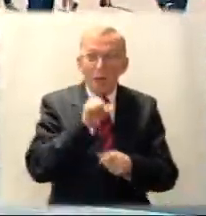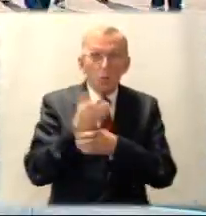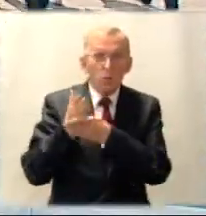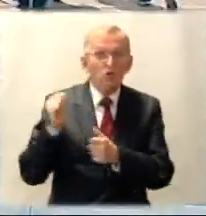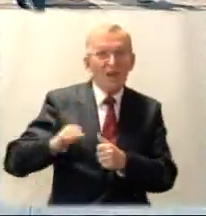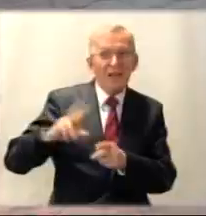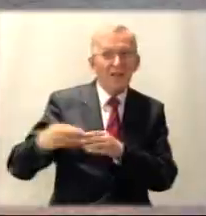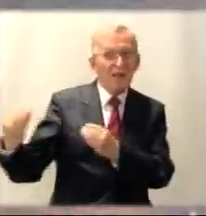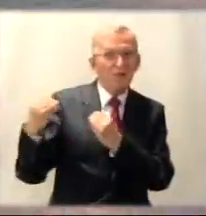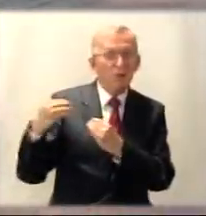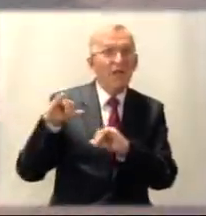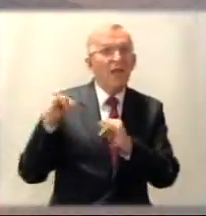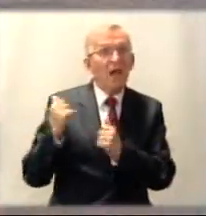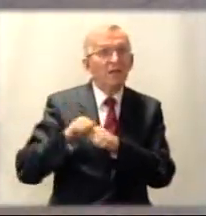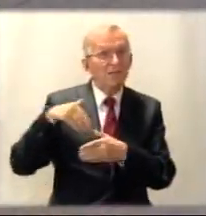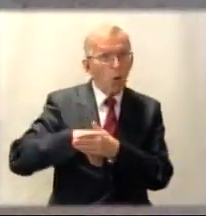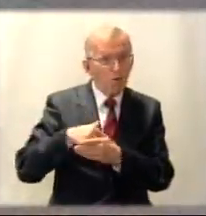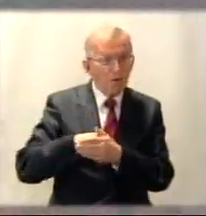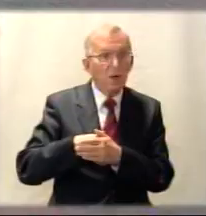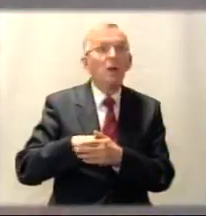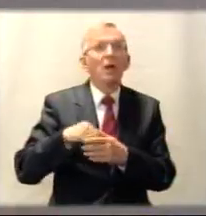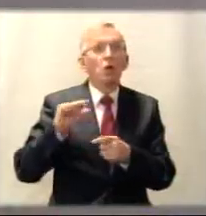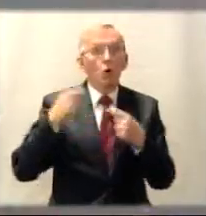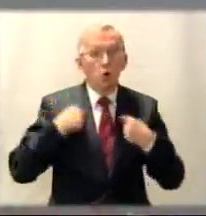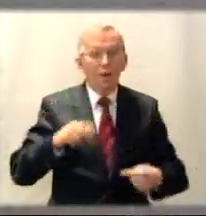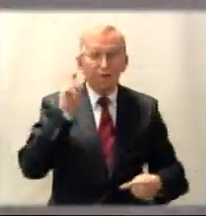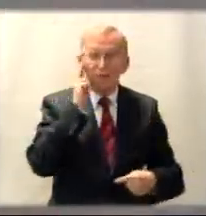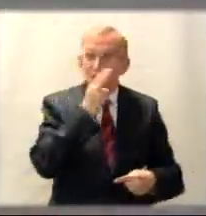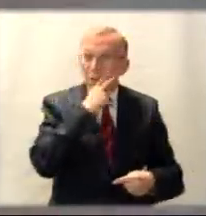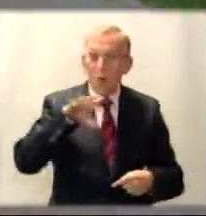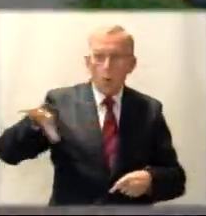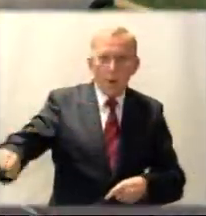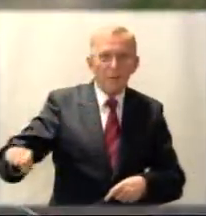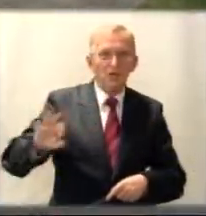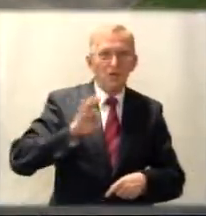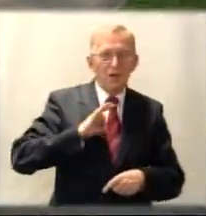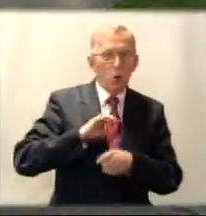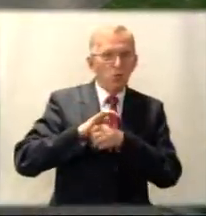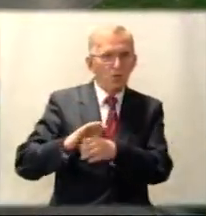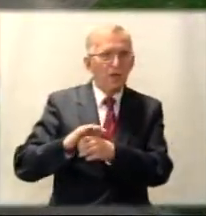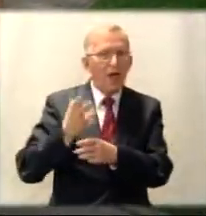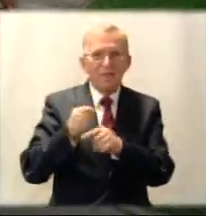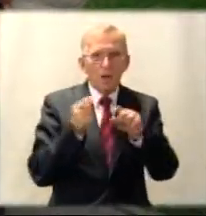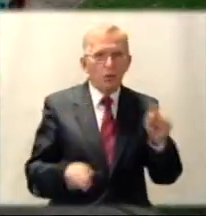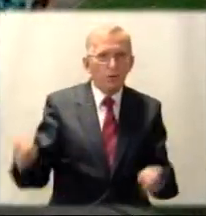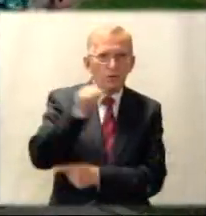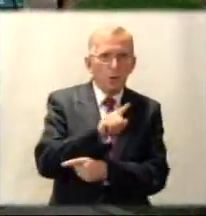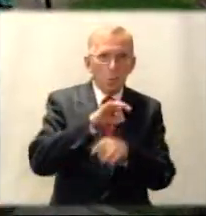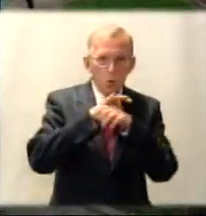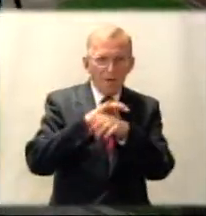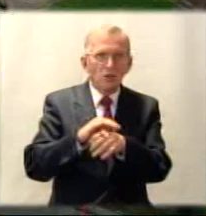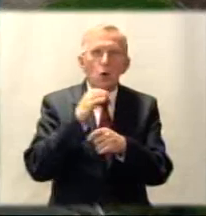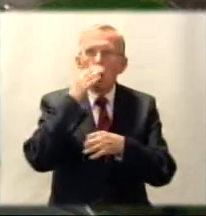jak się zachować. To osoba niewidoma łapie pod rękę swojego przewodnika, a nie odwrotnie. Prowadząc opisuj, co widzisz.